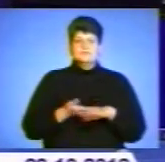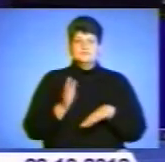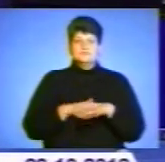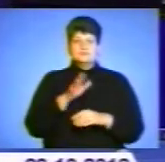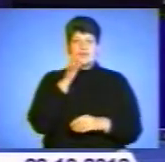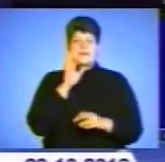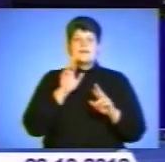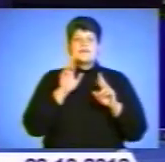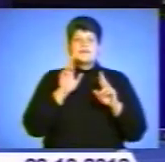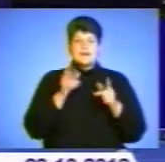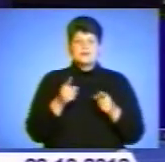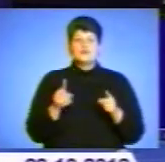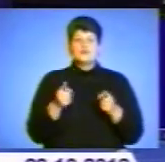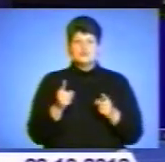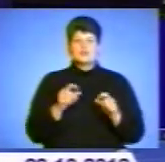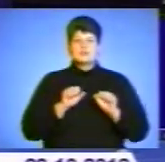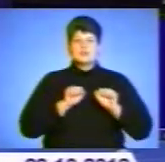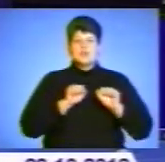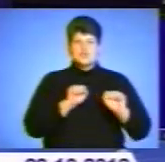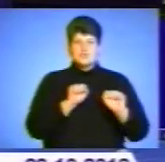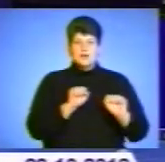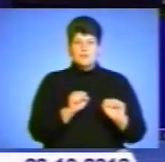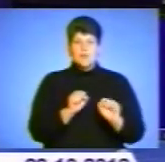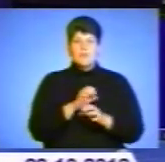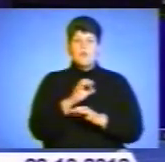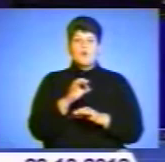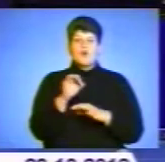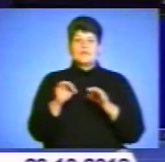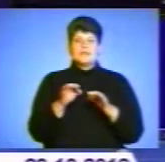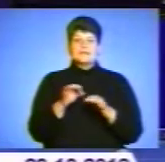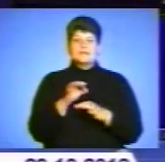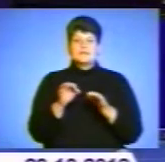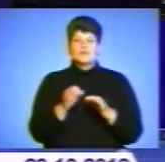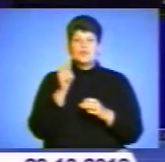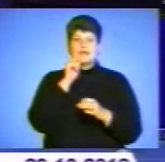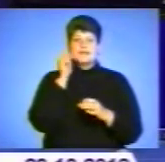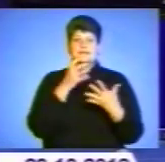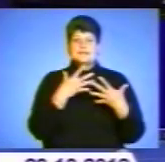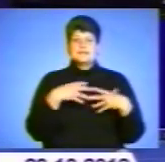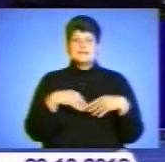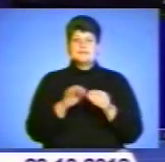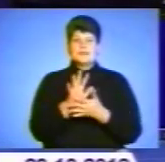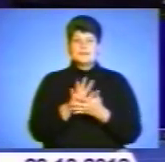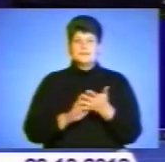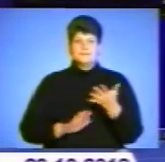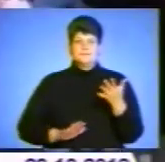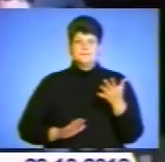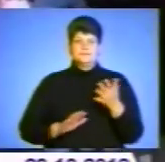те, як і від чого захищатиме стратегія профілактики соціального срідства, українські сім'ї – далі у сюжеті.